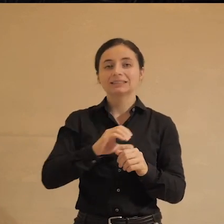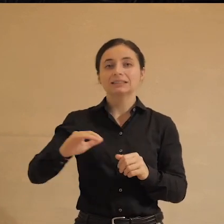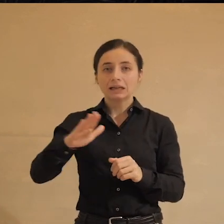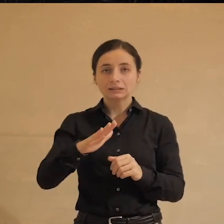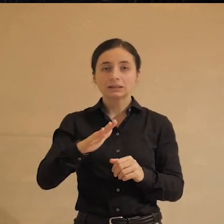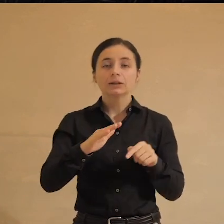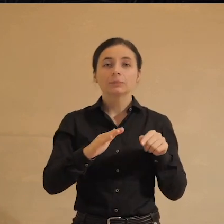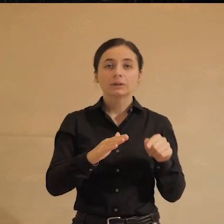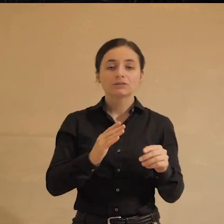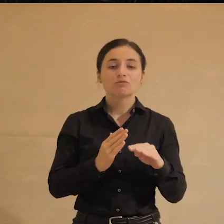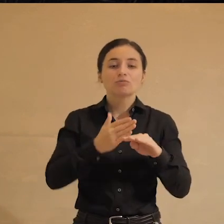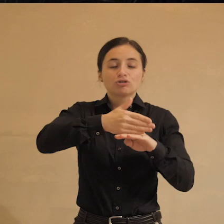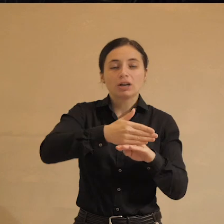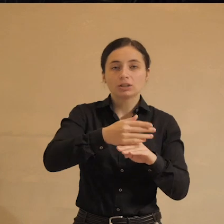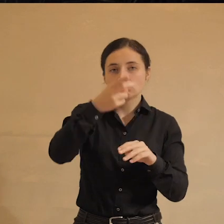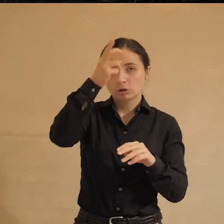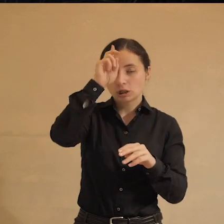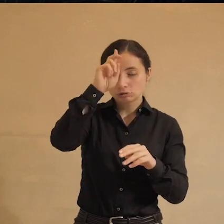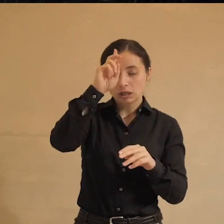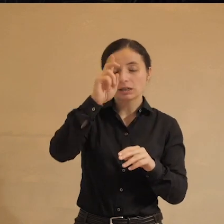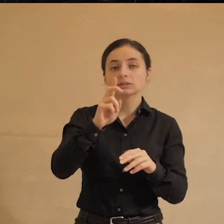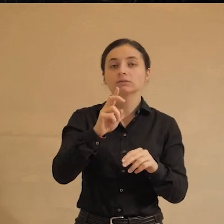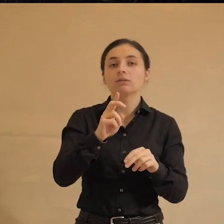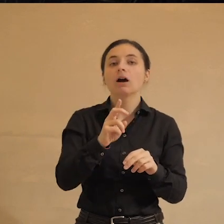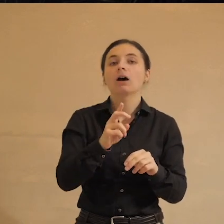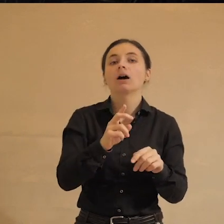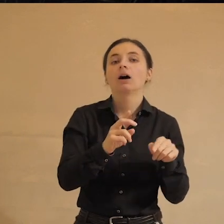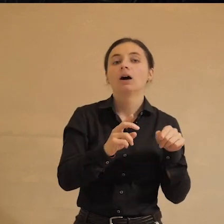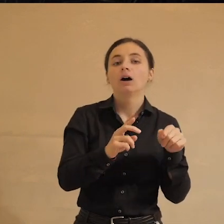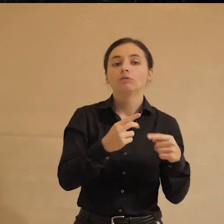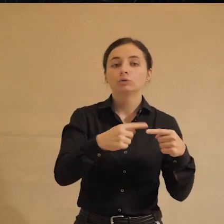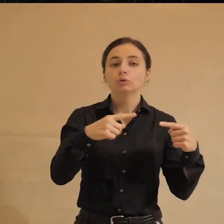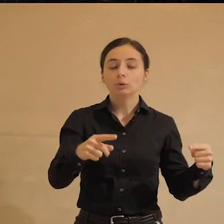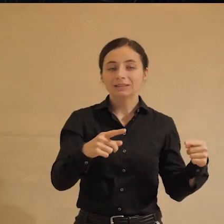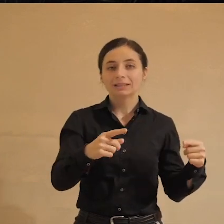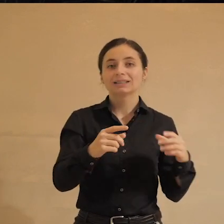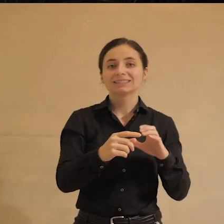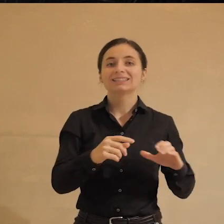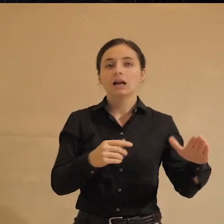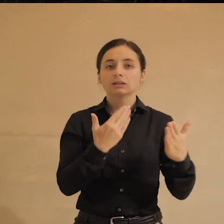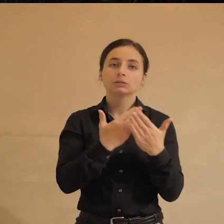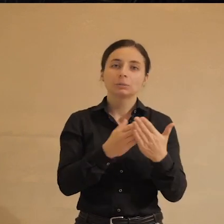с вмешательством государства в личную жизнь гражданина в других странах, например, в азиатских?